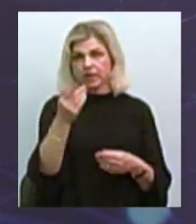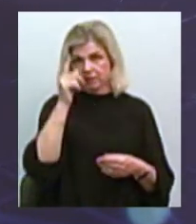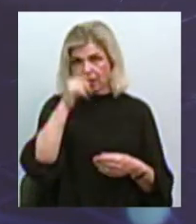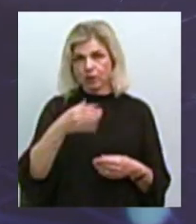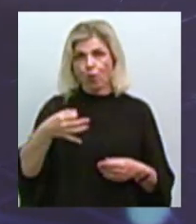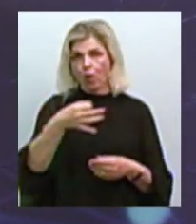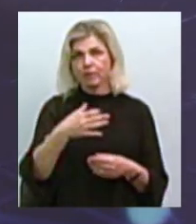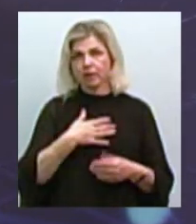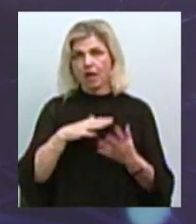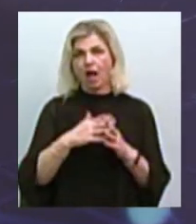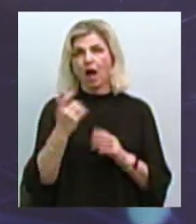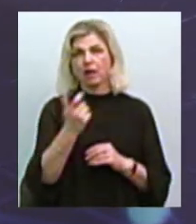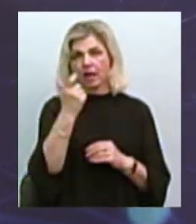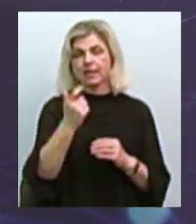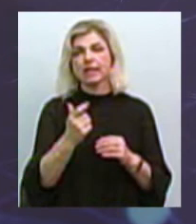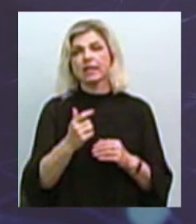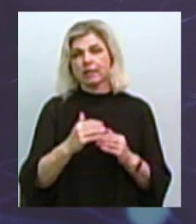аграрний сектор,